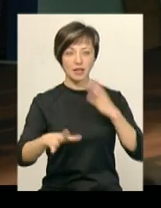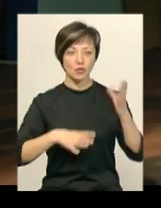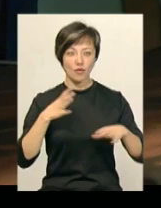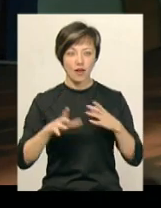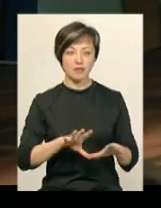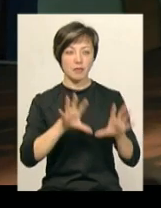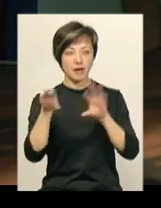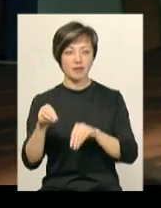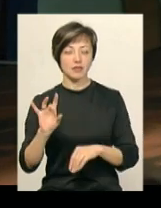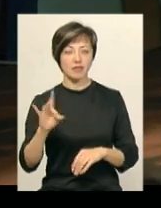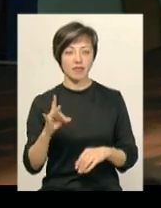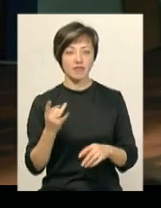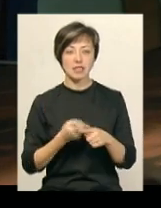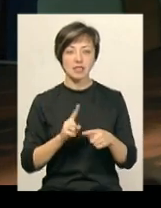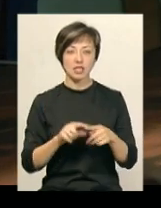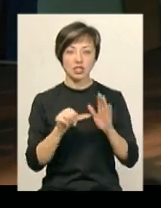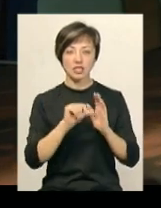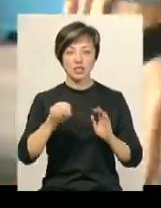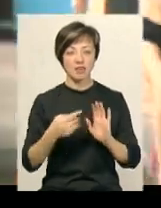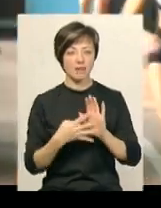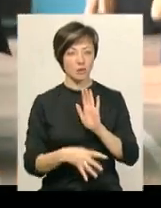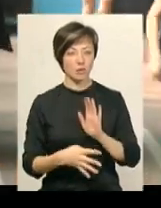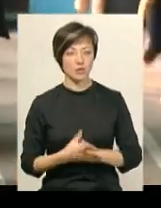потім переїхав в Рівню. Це 6,90.